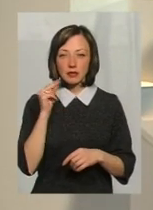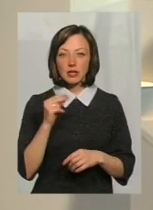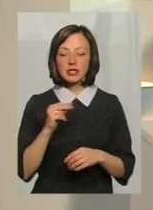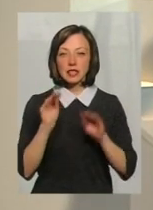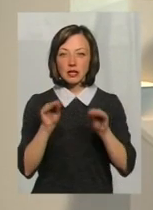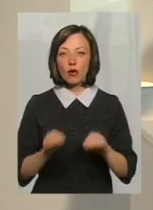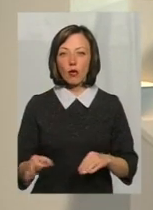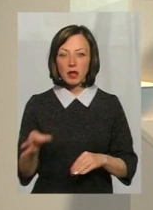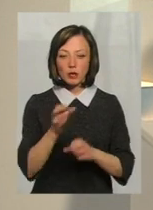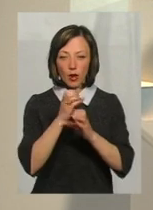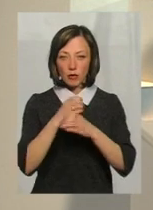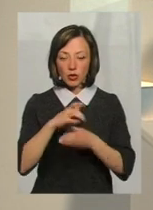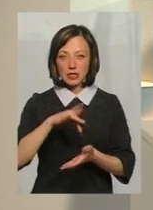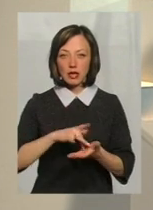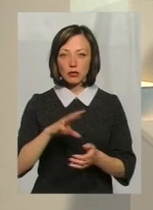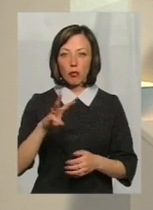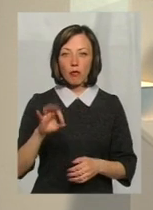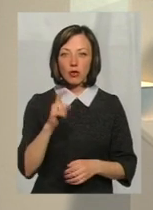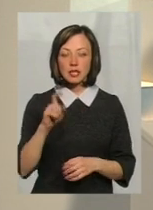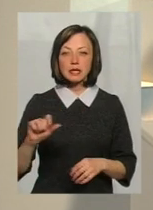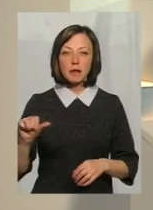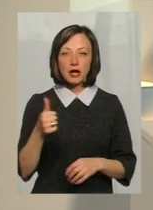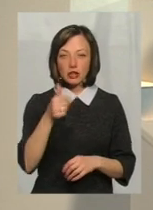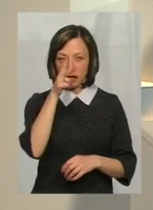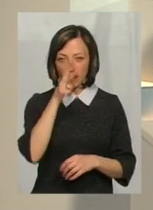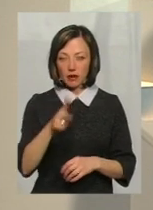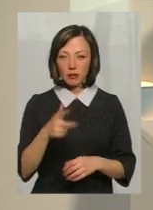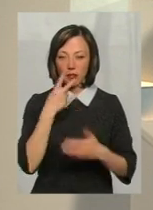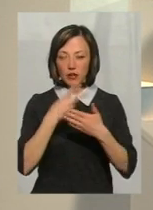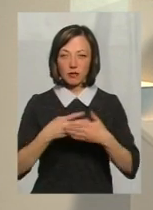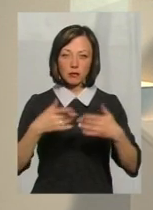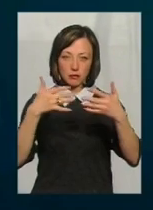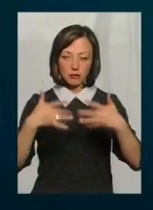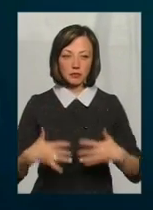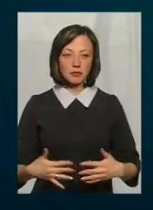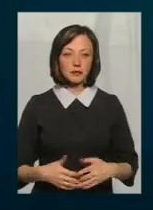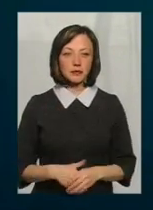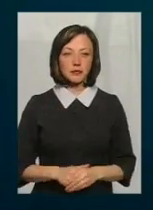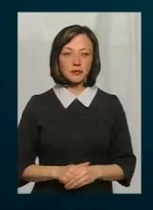обласного лабораторного центру МОЗ за перший квартал, ми підготували інфографіку. Давайте подивимось.